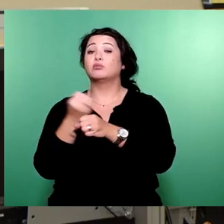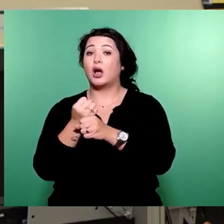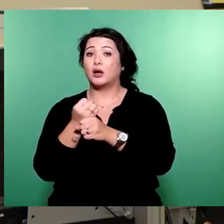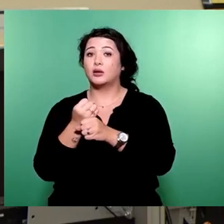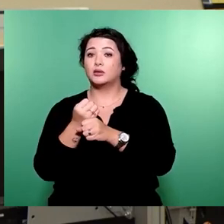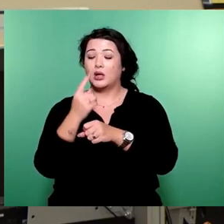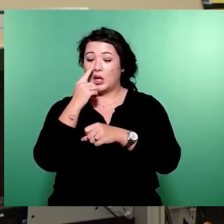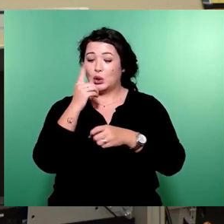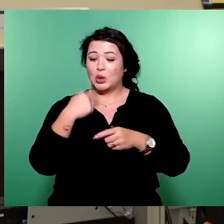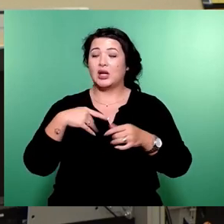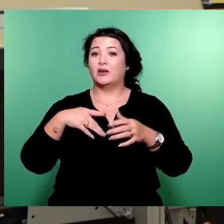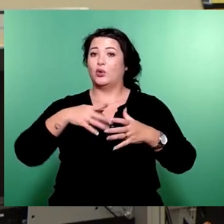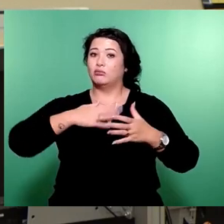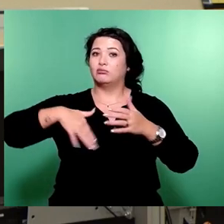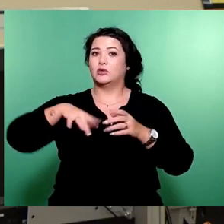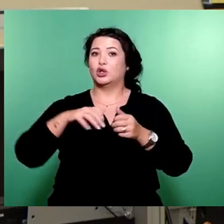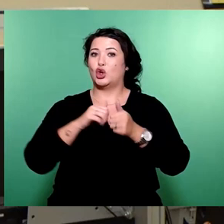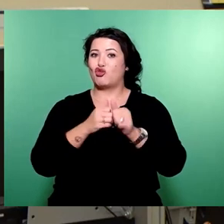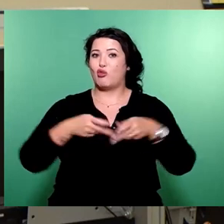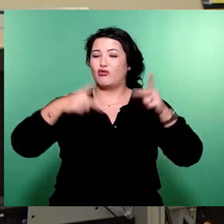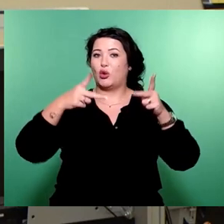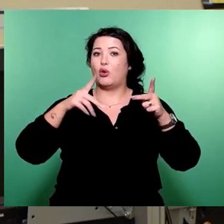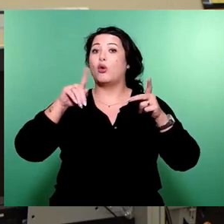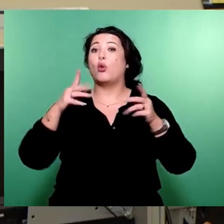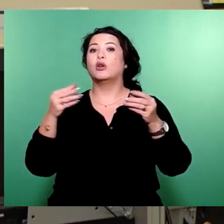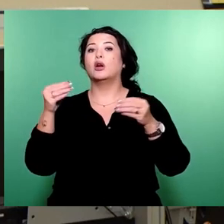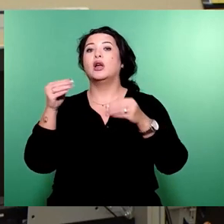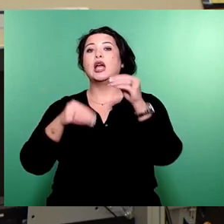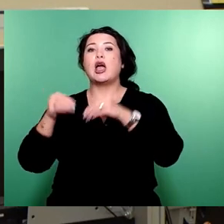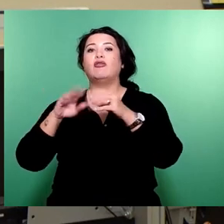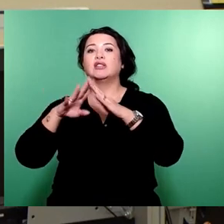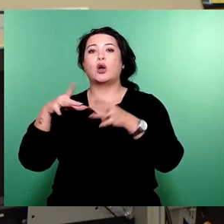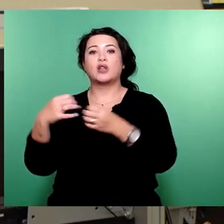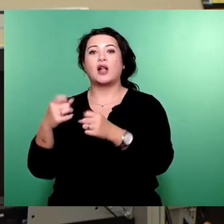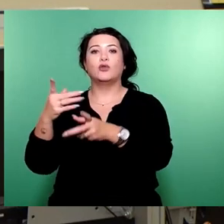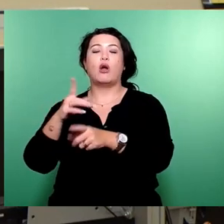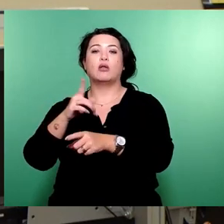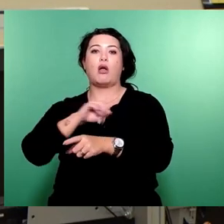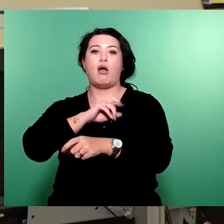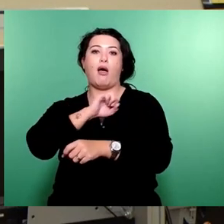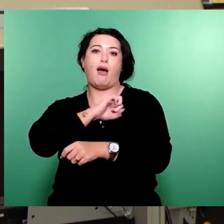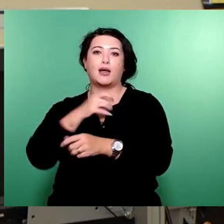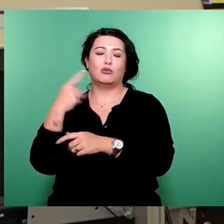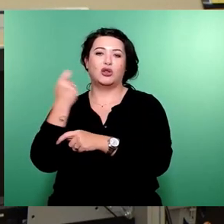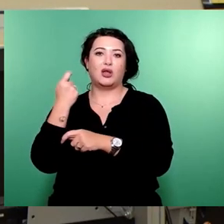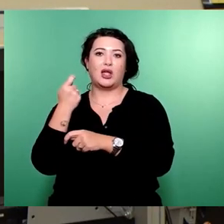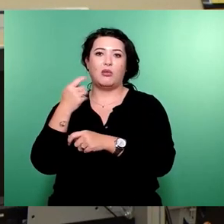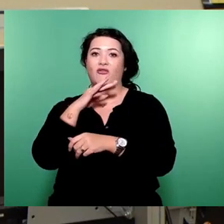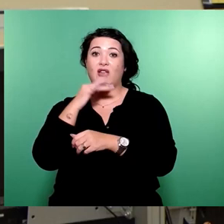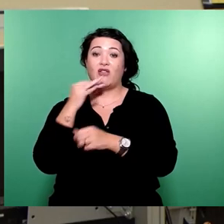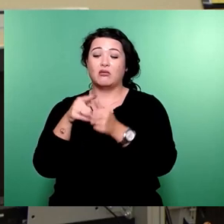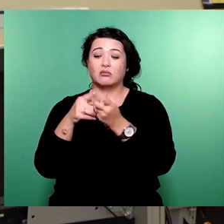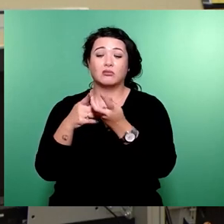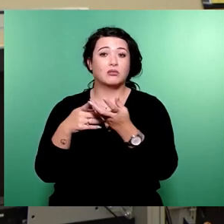investiven Sportförderung und in dem Investhaushalt vom Eigenbetrieb viele Dinge nicht machen können mit dem